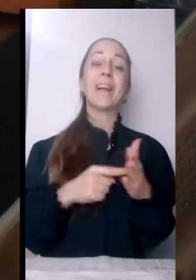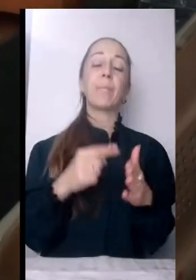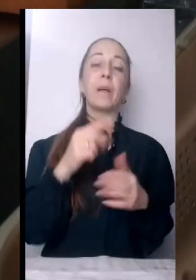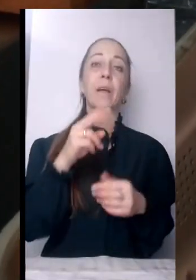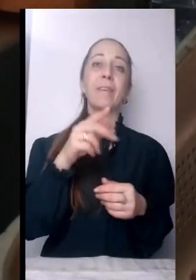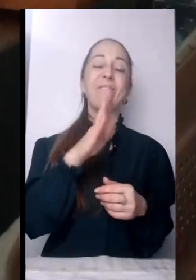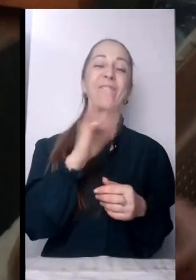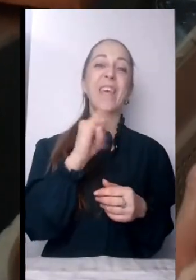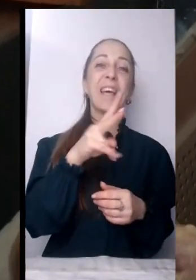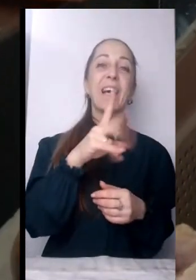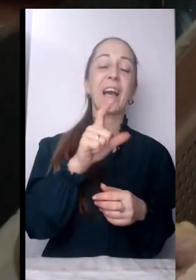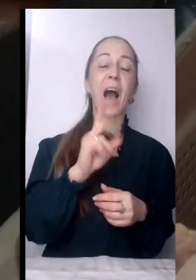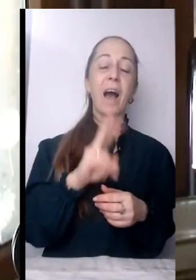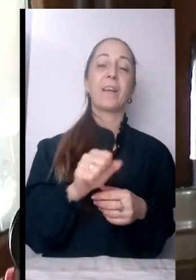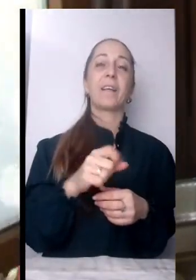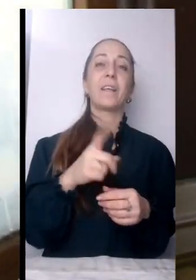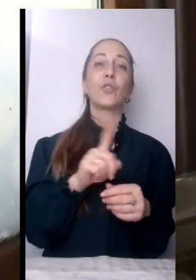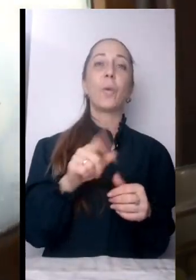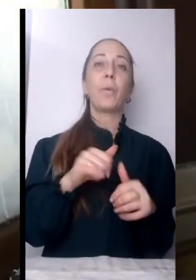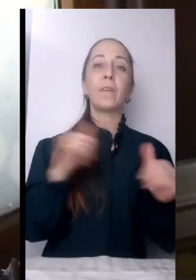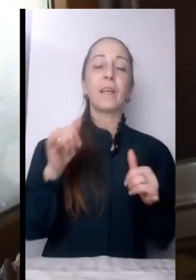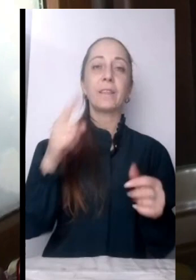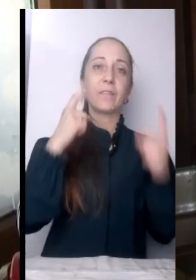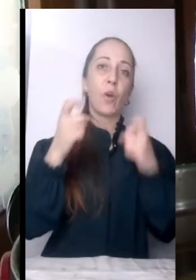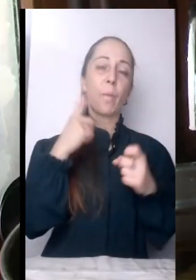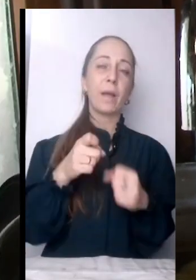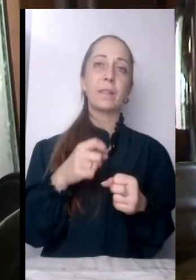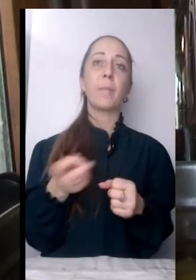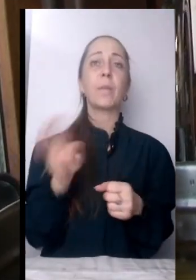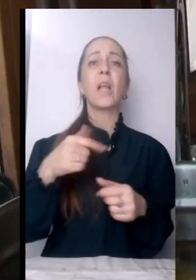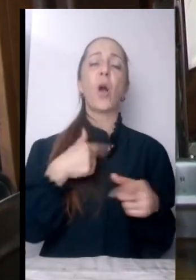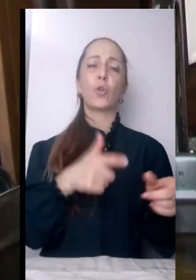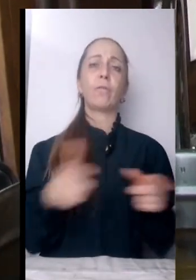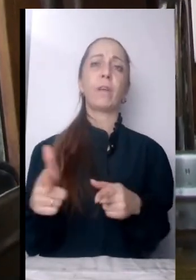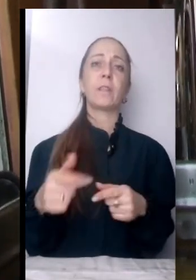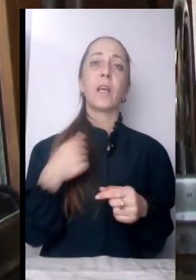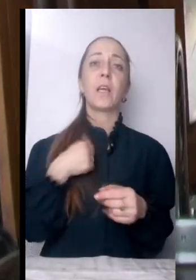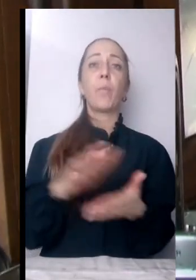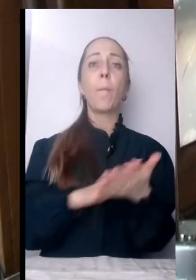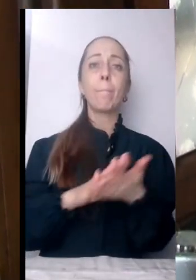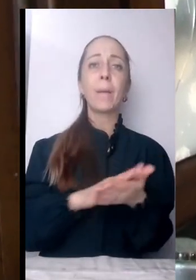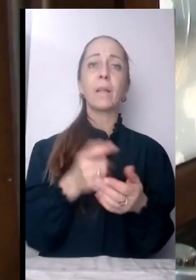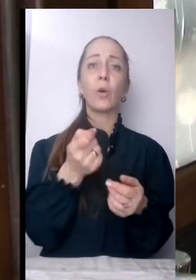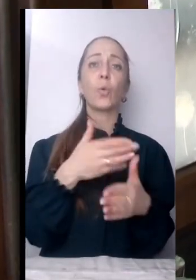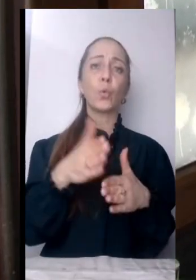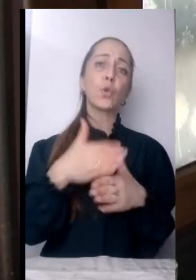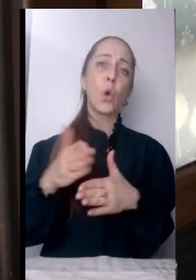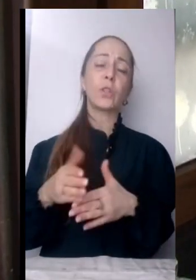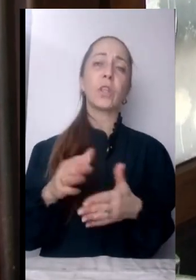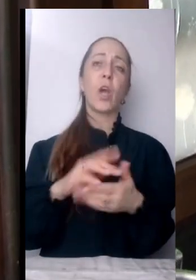від негативної інформації, прийшла готувати. Перемила кусочки курей. Тепер якось заваренуємо,